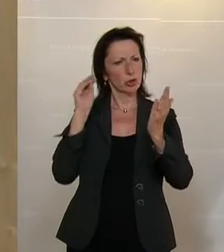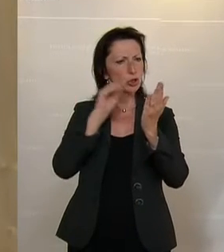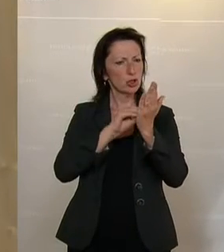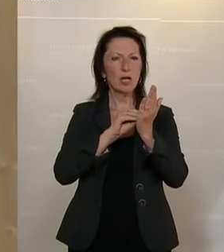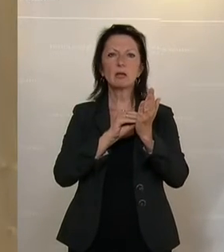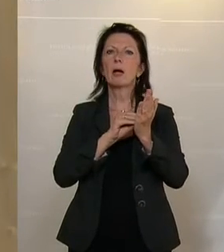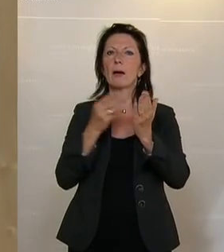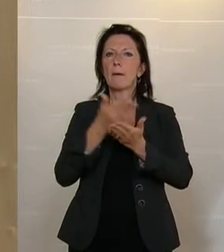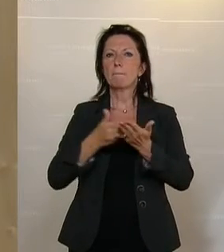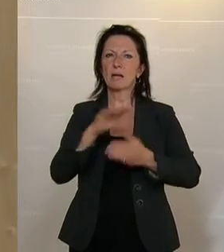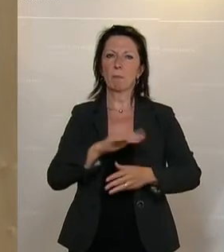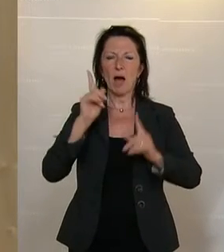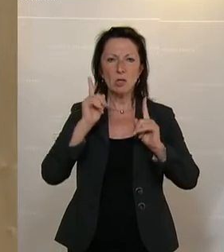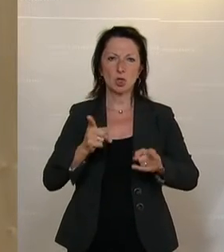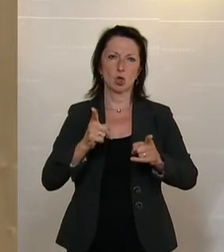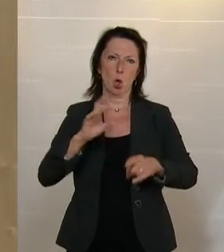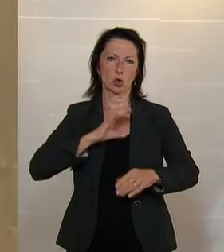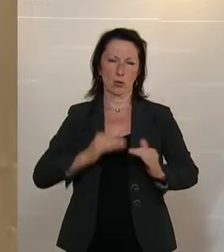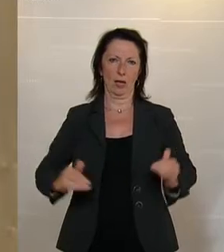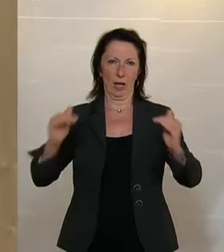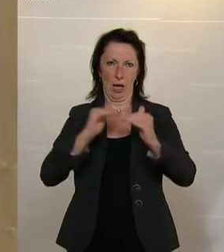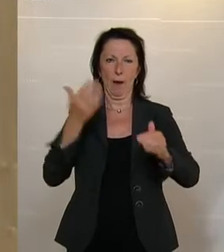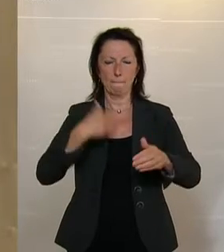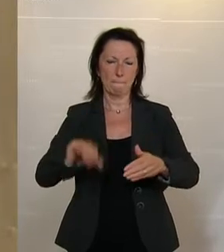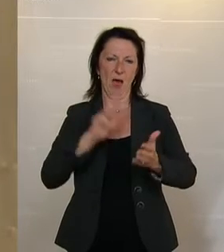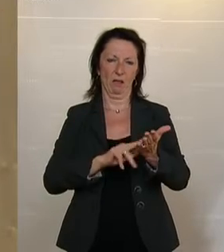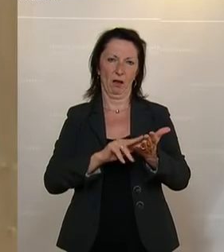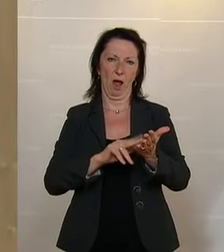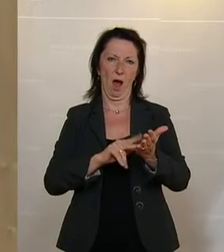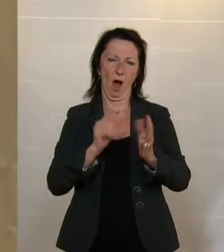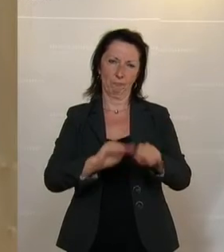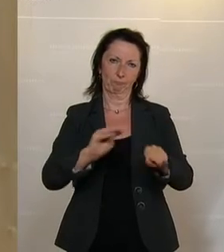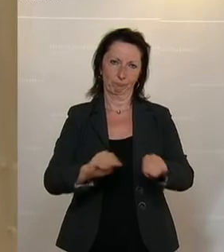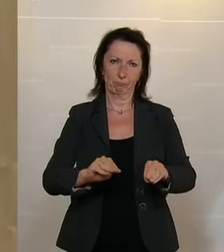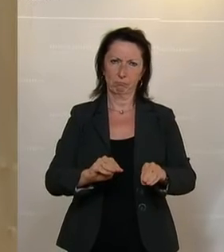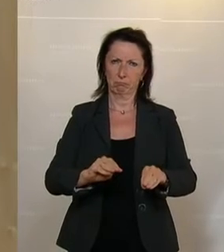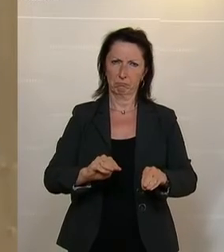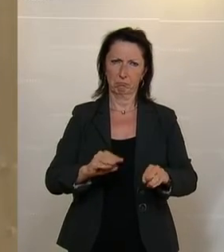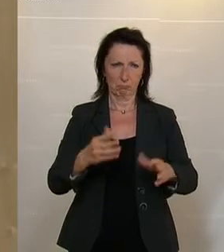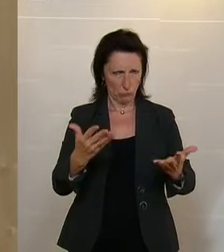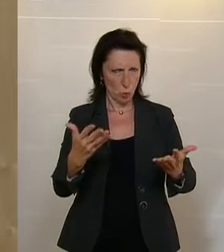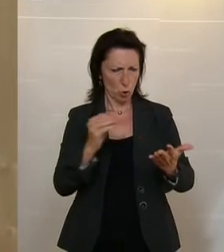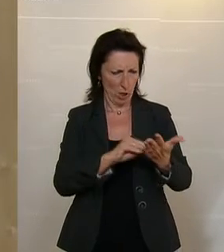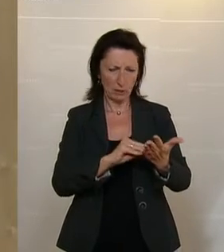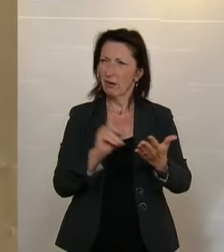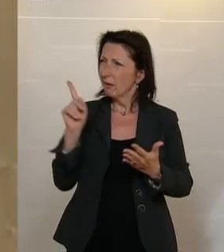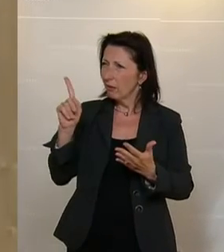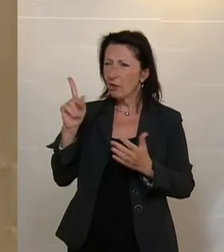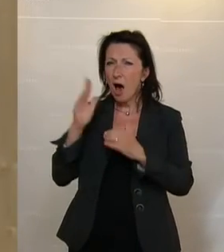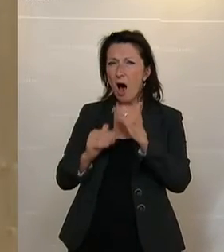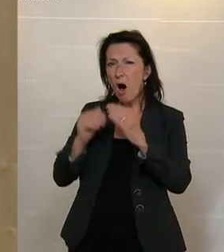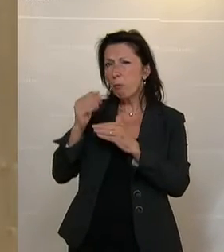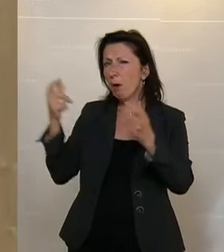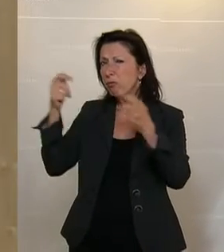Chancengerechtigkeit im Bildungswesen und im vermehrten digitalen Lernen sicherstellen. Und was reichen Sie ein beim Aufbau- und